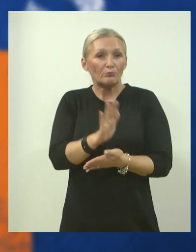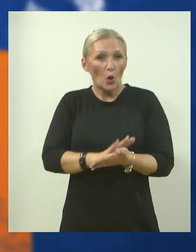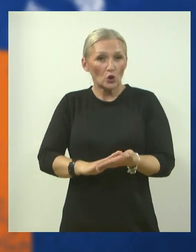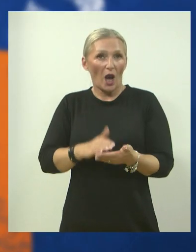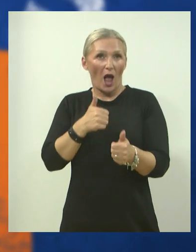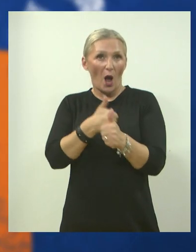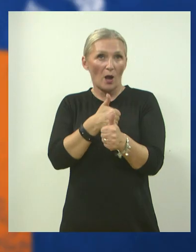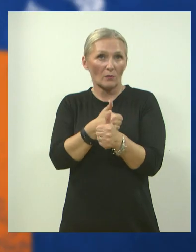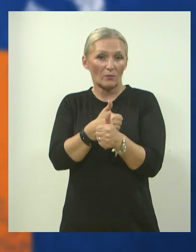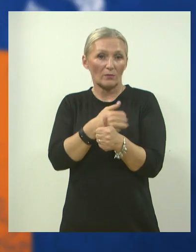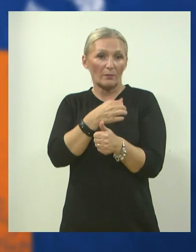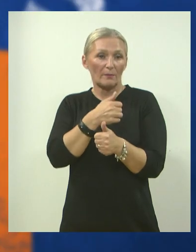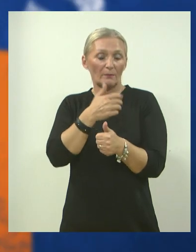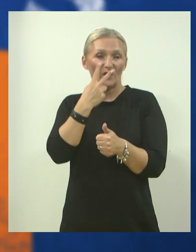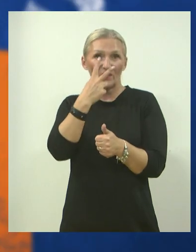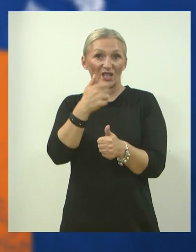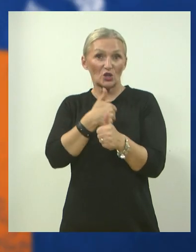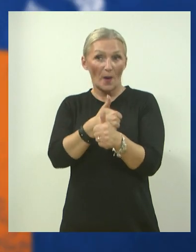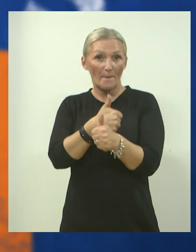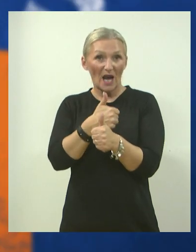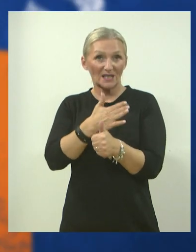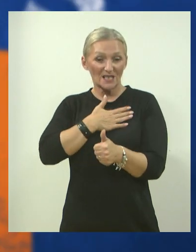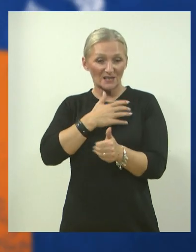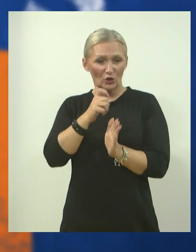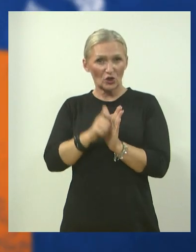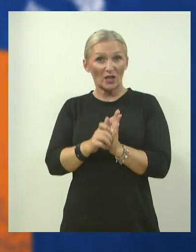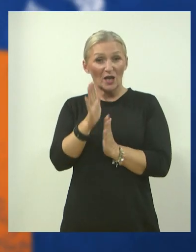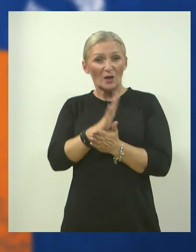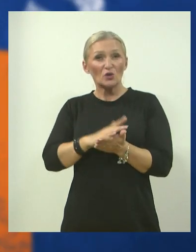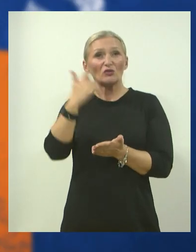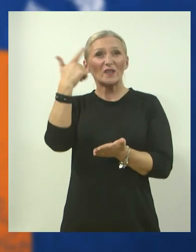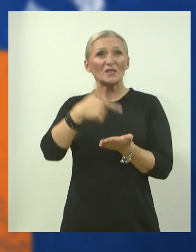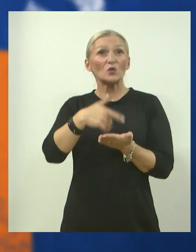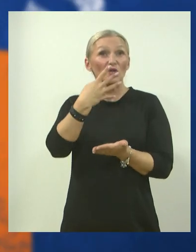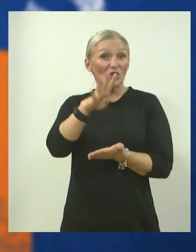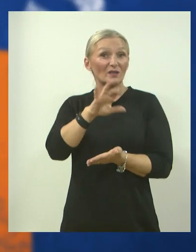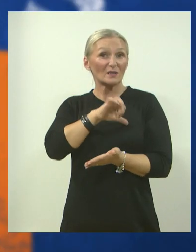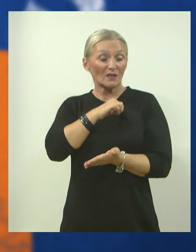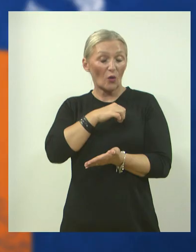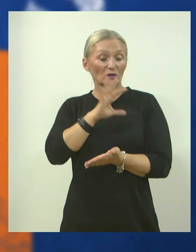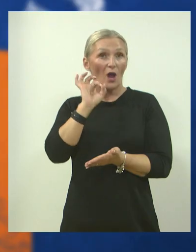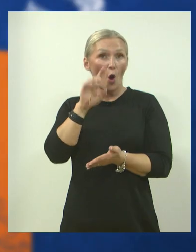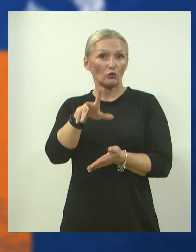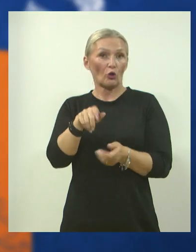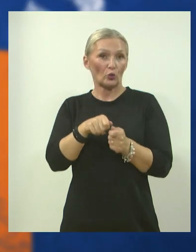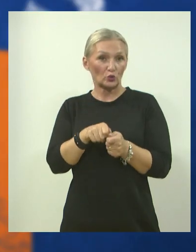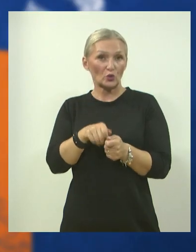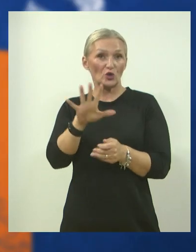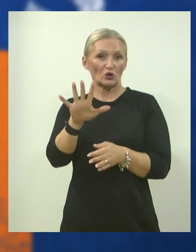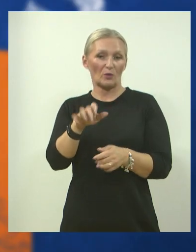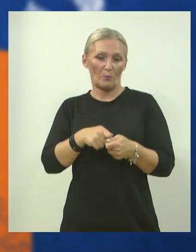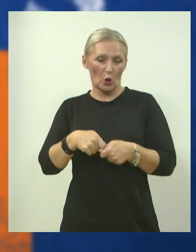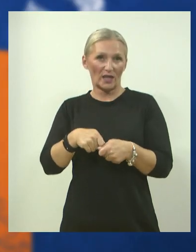pratnje za svoje članove i to odmah na početku 2014. godine. O udruzi, projektima i aktivnostima